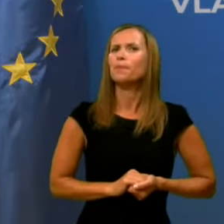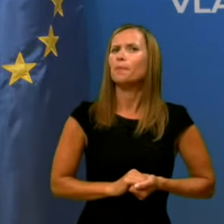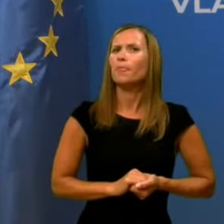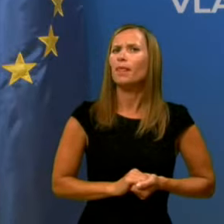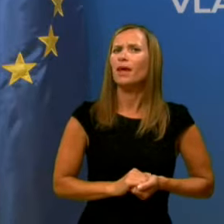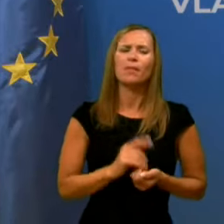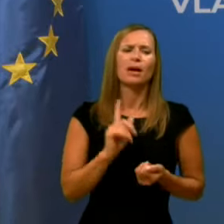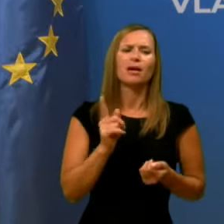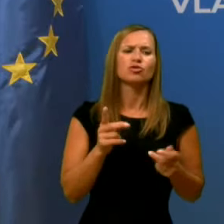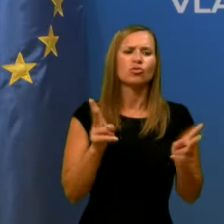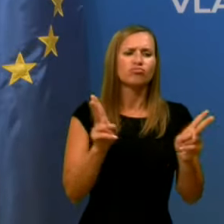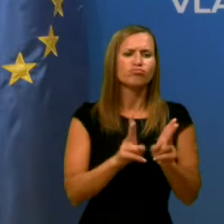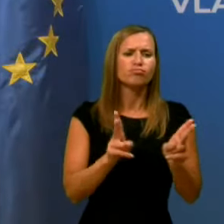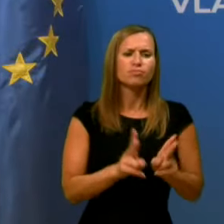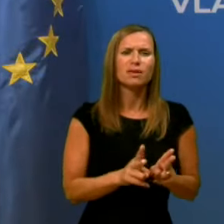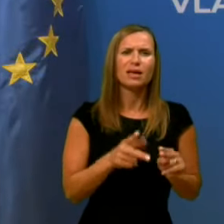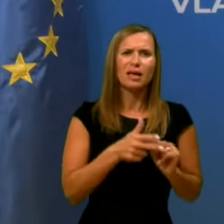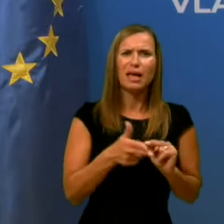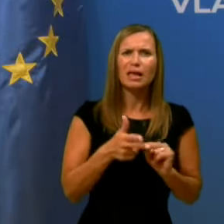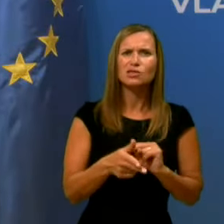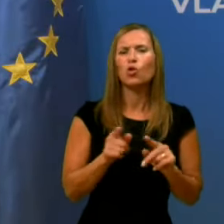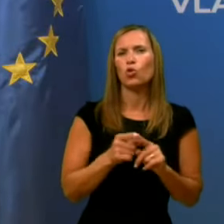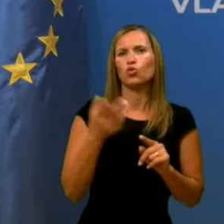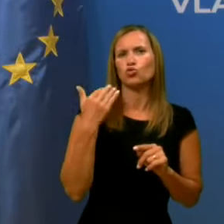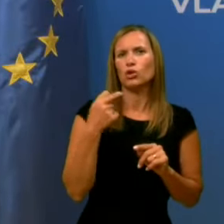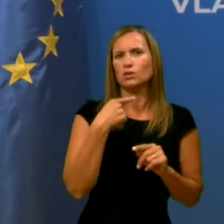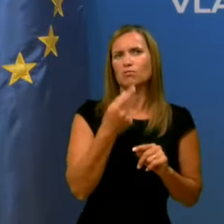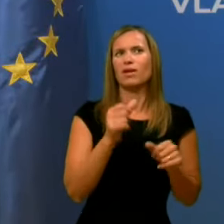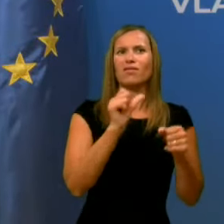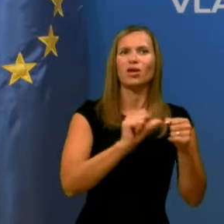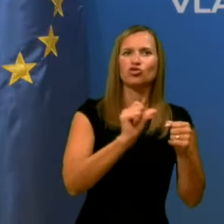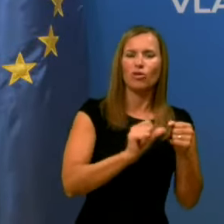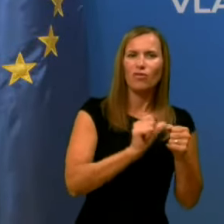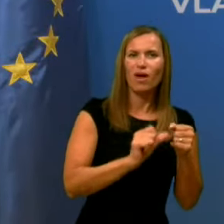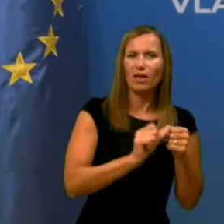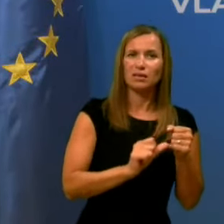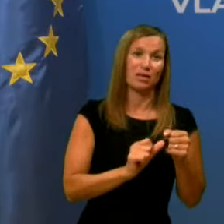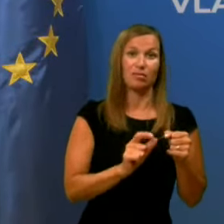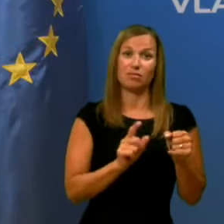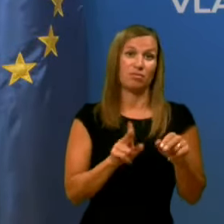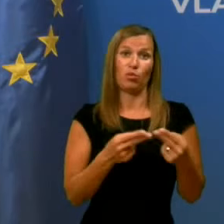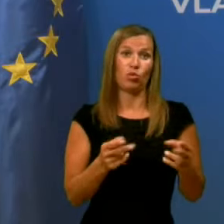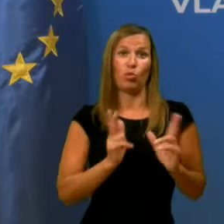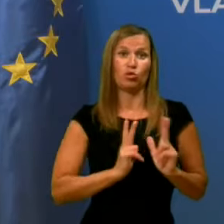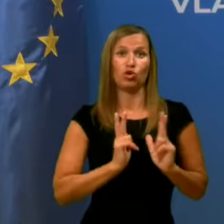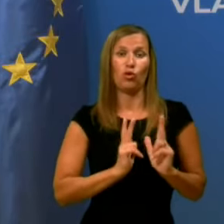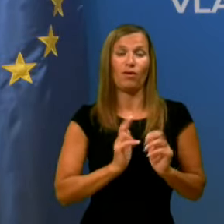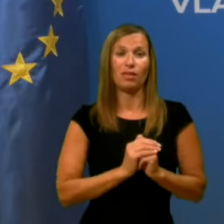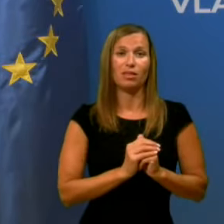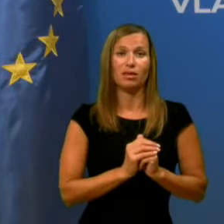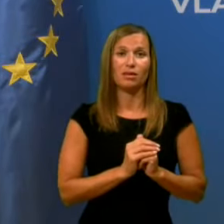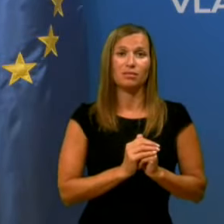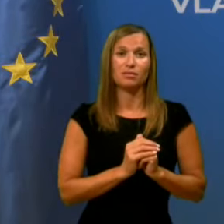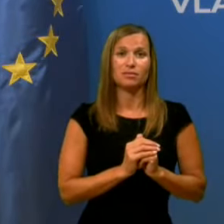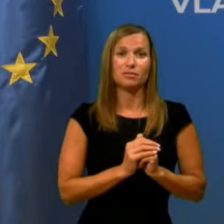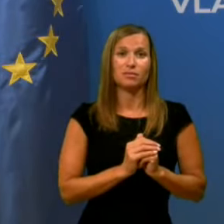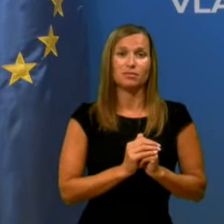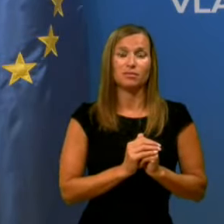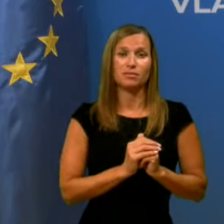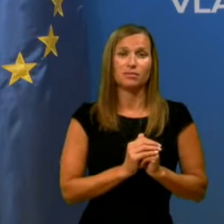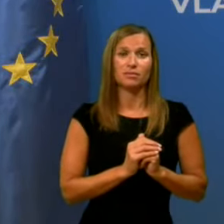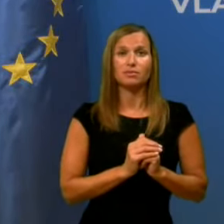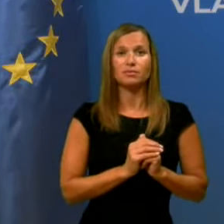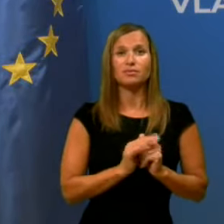rezov, recimo kot se je včasih reklo vrčevanje, ni pričakovati na vašem resorju, ponavadi najbolj na